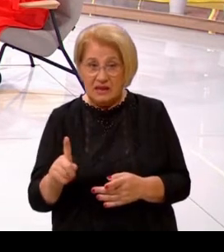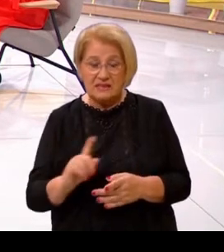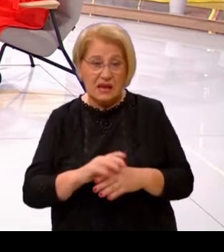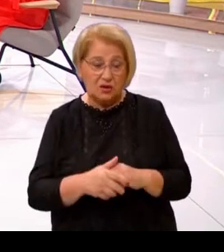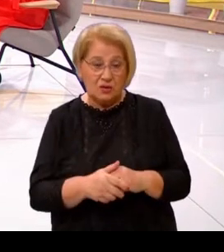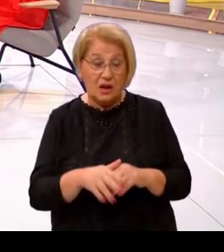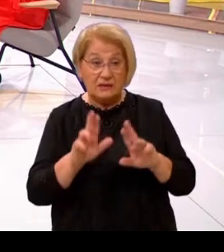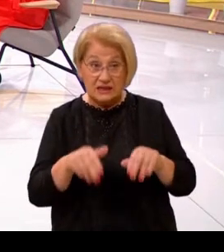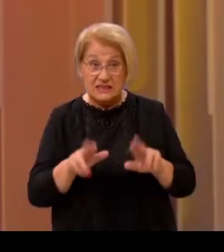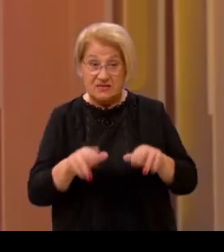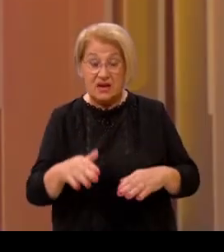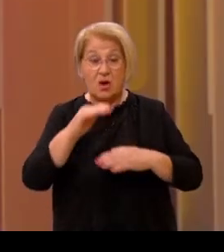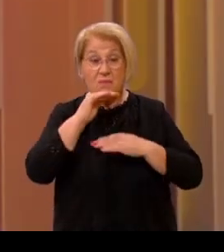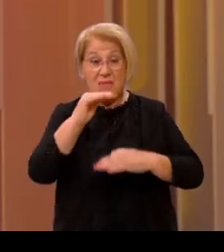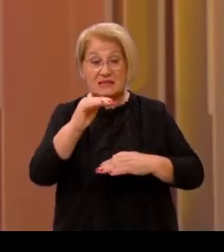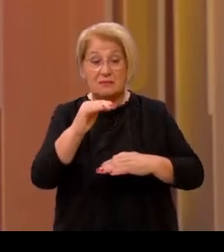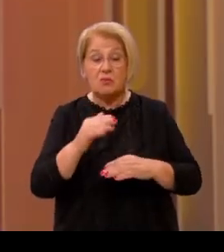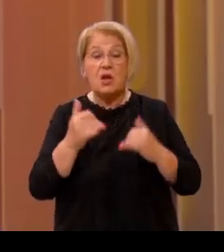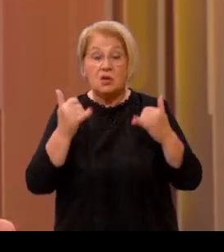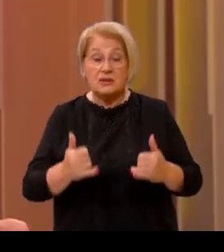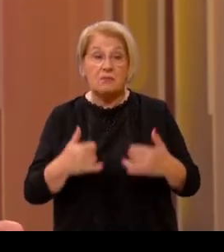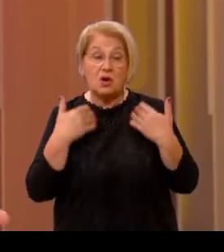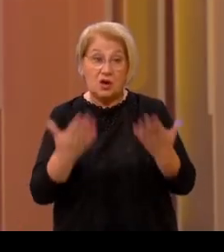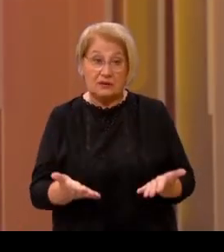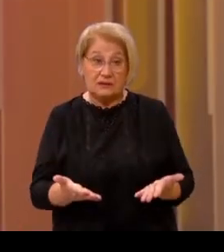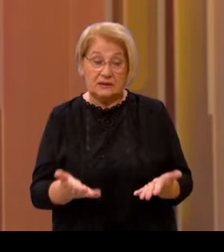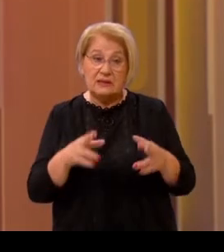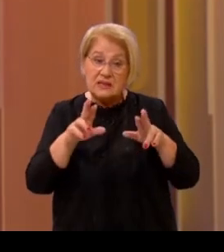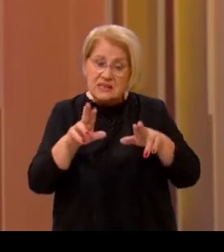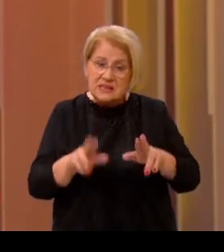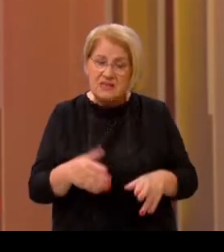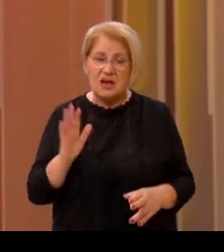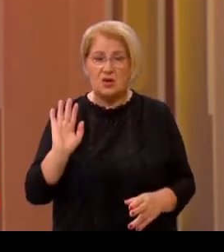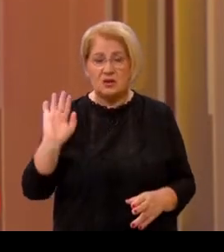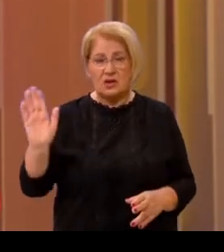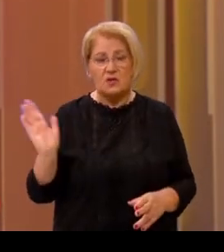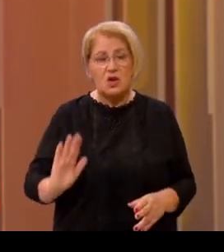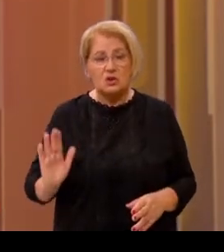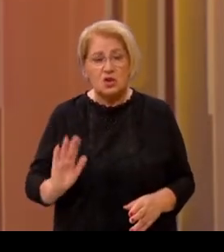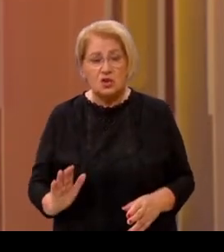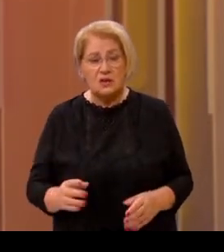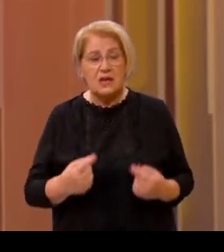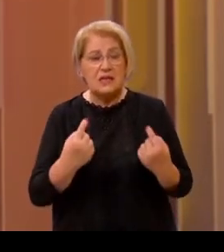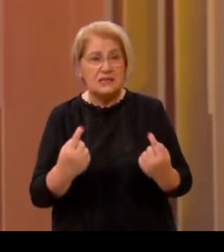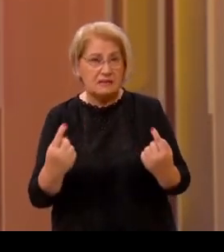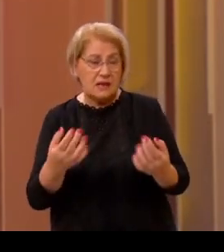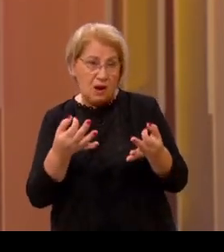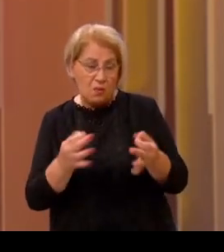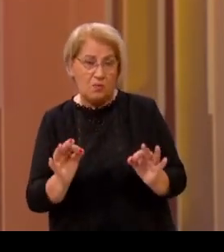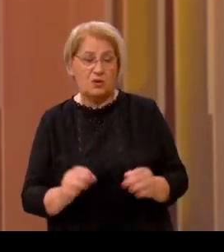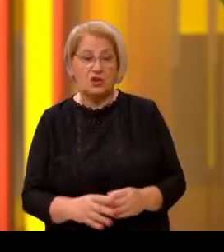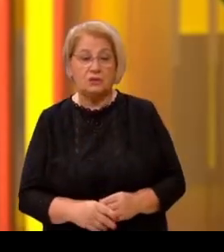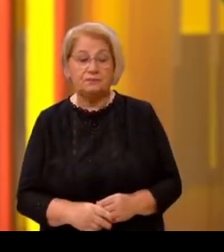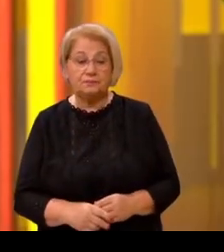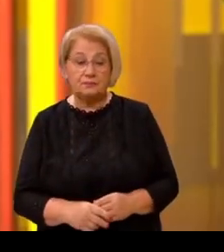doista maksimum koji se umirovljenicima mogao dati i je li se doista time njihovo dostojanstvo i njihov standard ipak poboljšava?